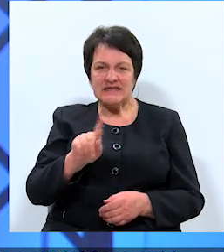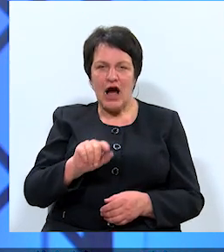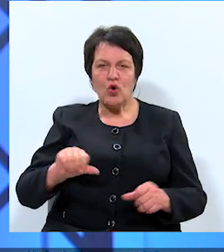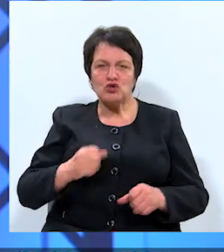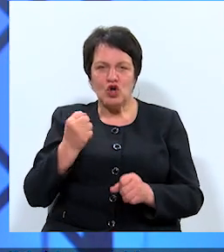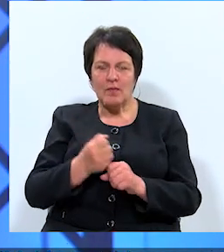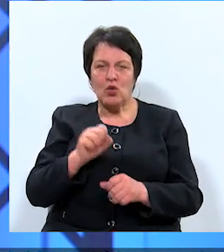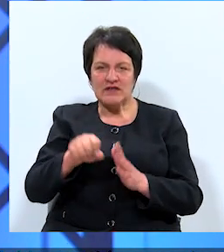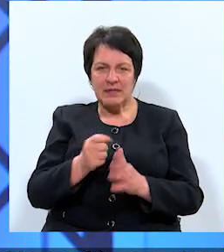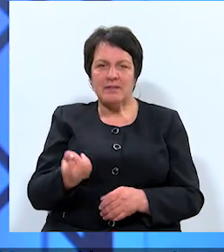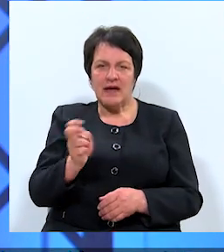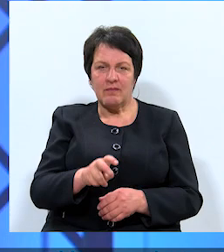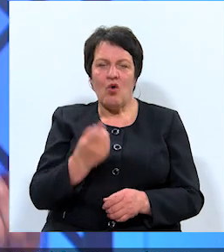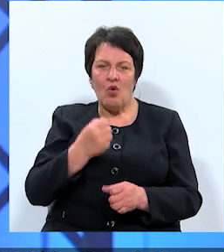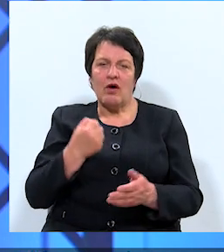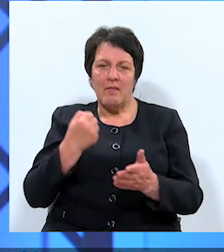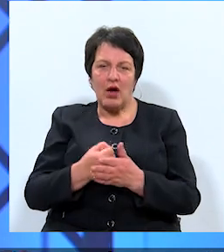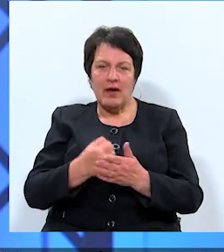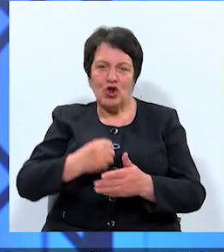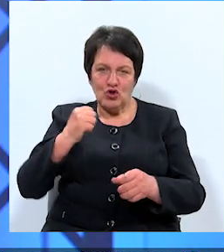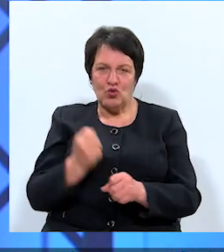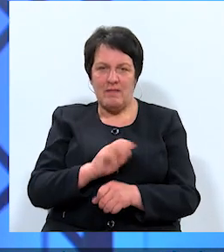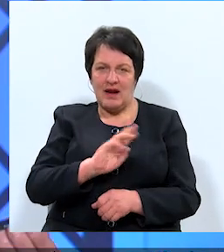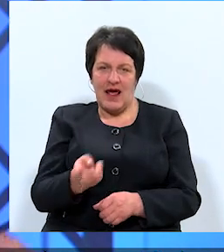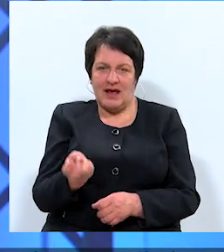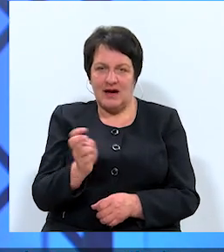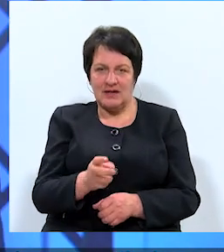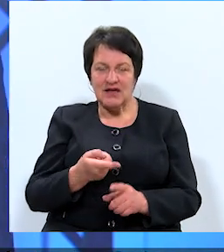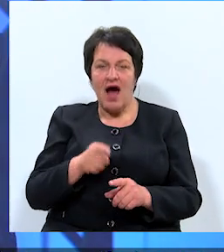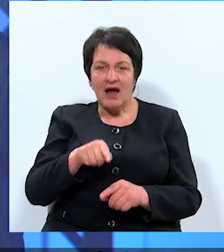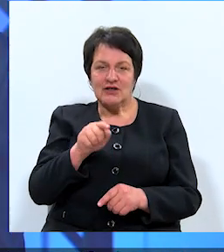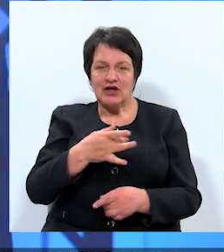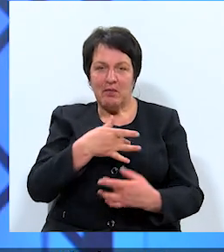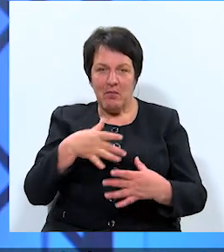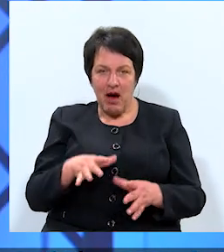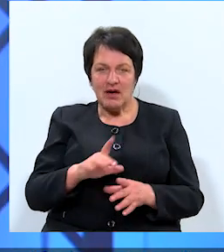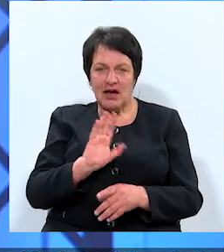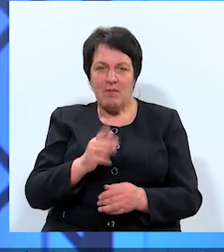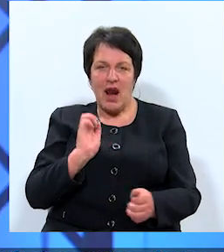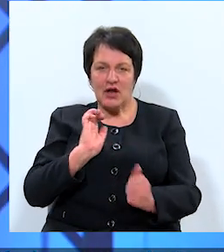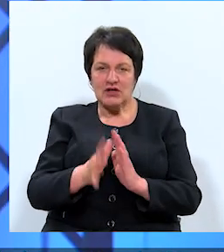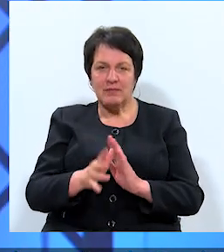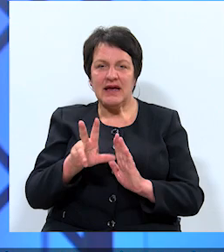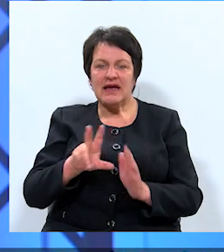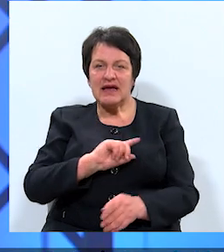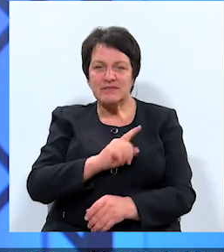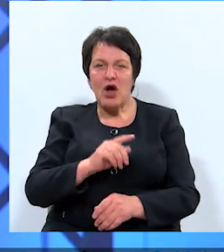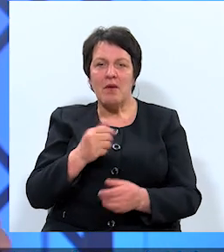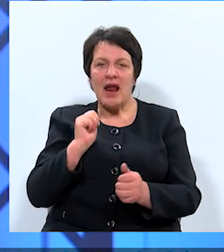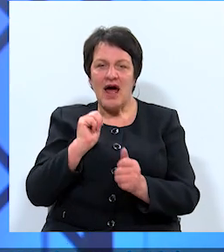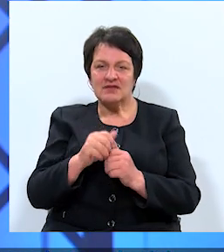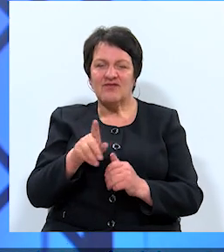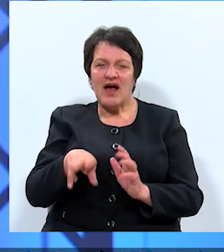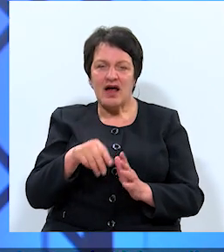debatēm un beigu beigās tomēr neieradās. Tādēļ arī šī partija ir palaidusi garām iespēju pārliecināt vēlētājus par to,